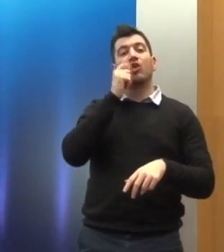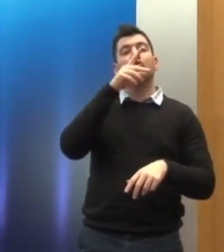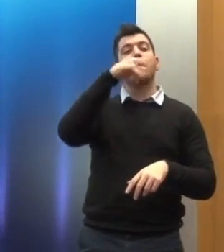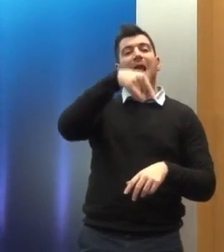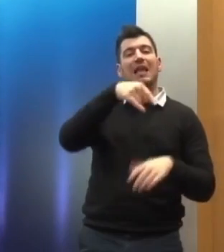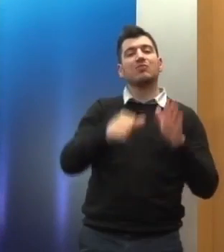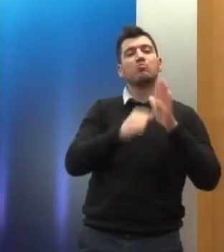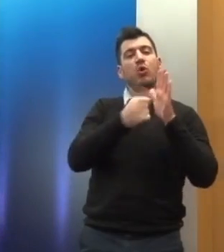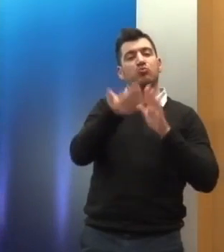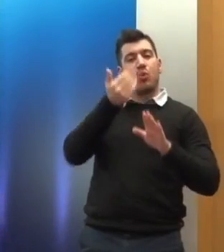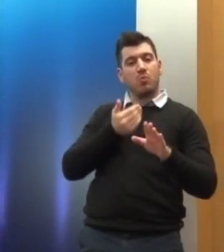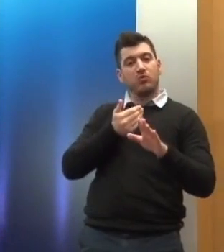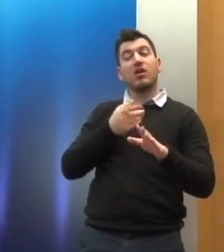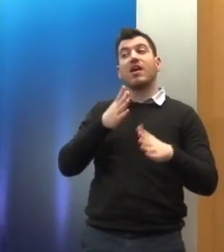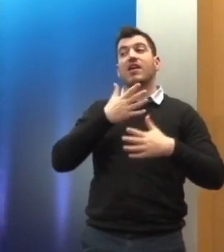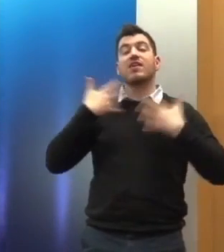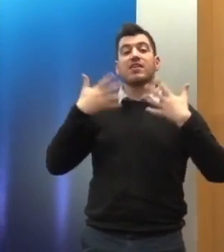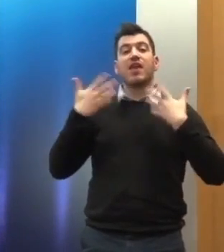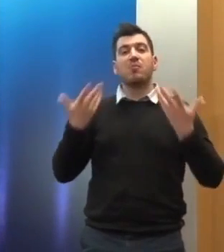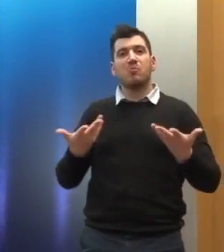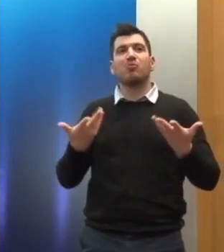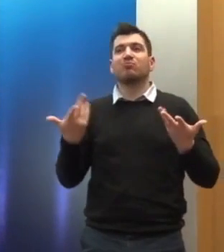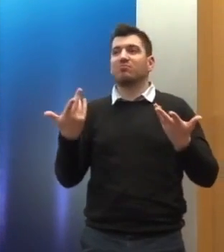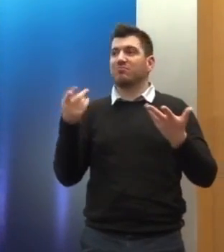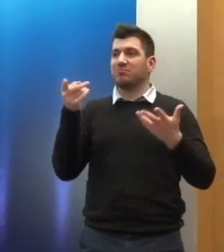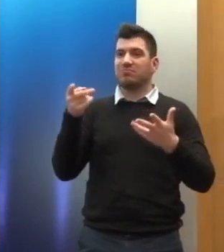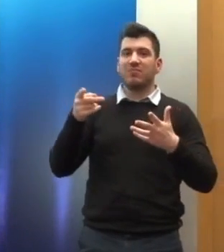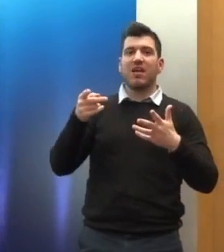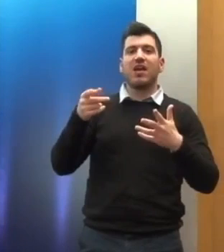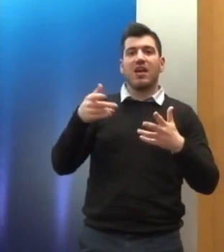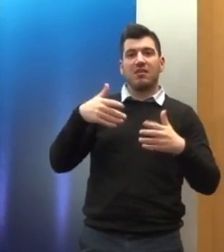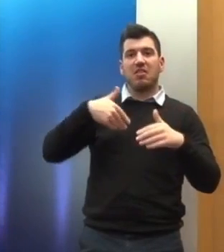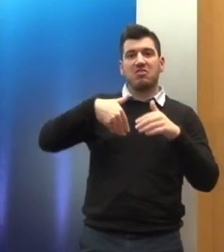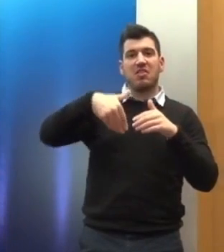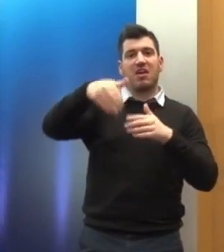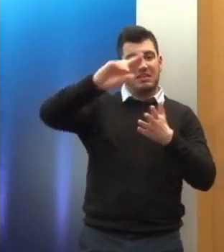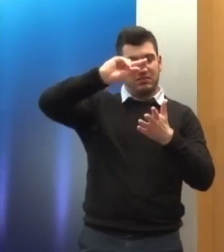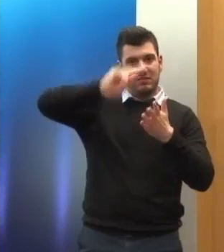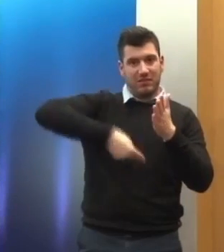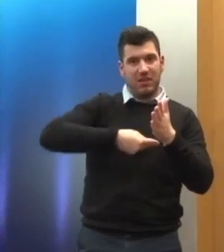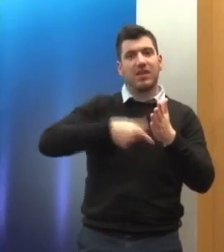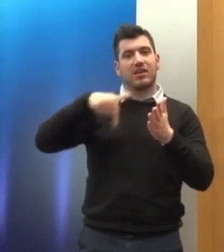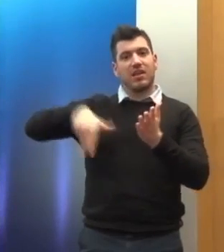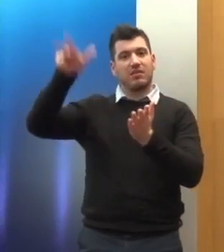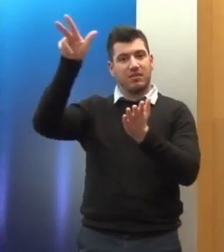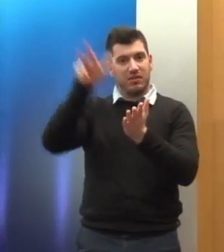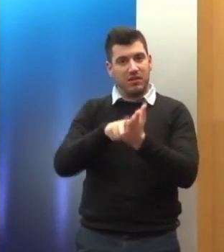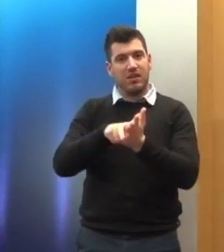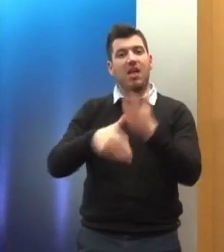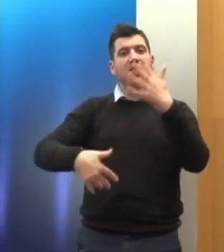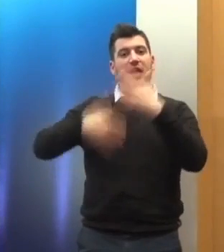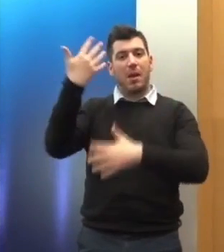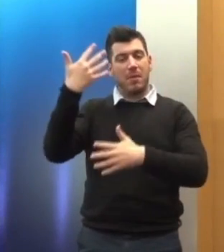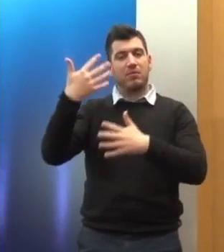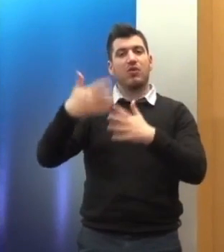ιδιαίτερα που υπάρχει αυτή η προπτική, όχι μόνο υπογραφής, αλλά κύρωσης και επικύρωσης και του 15ου και του 15ου